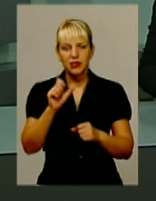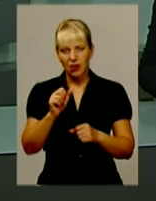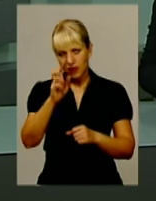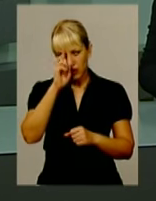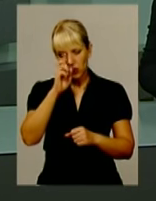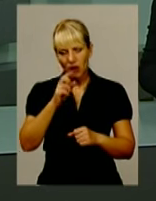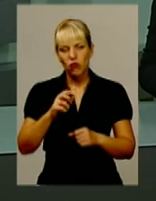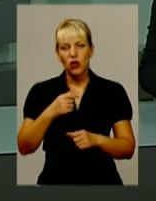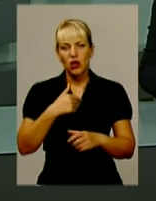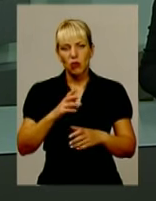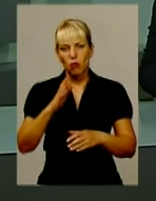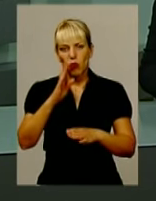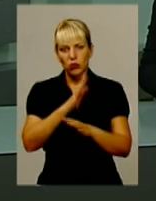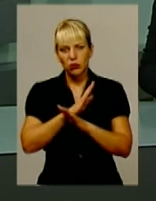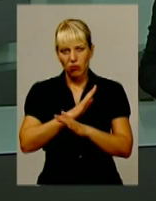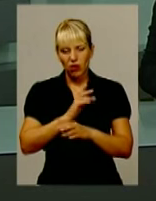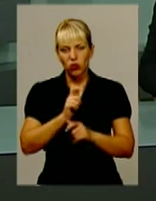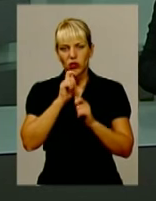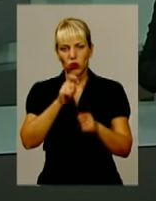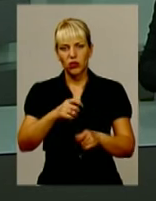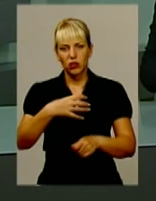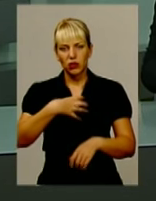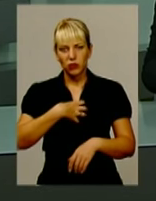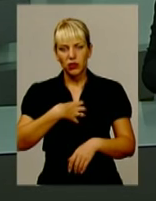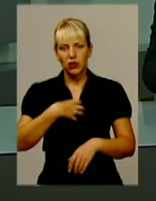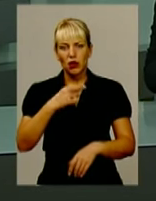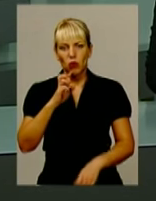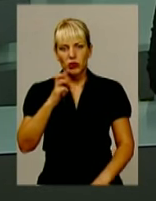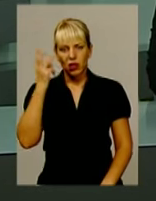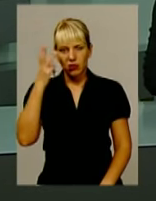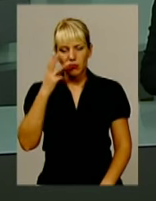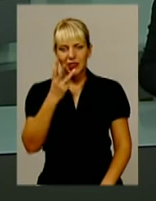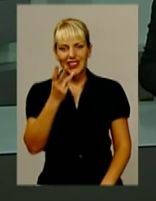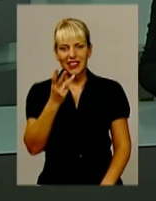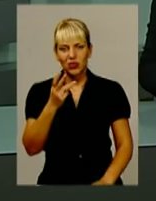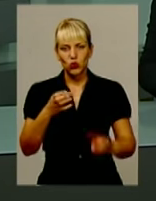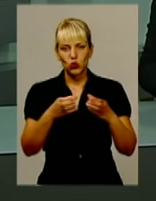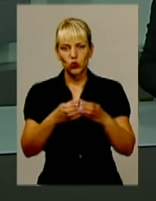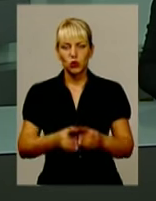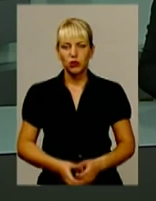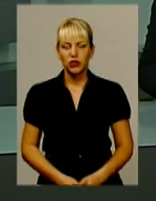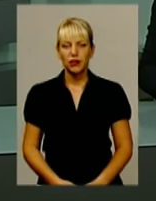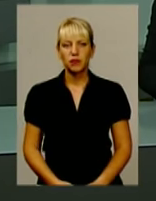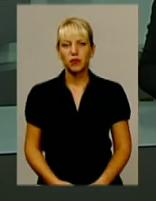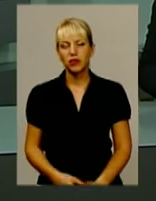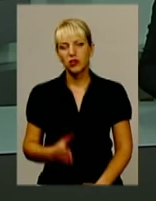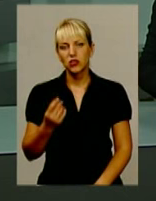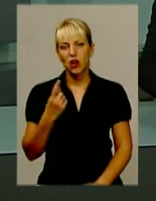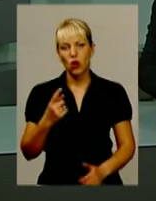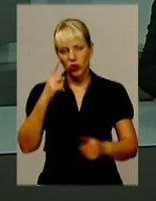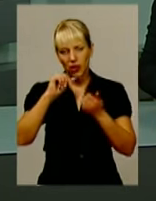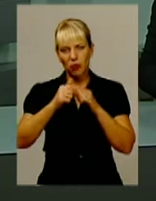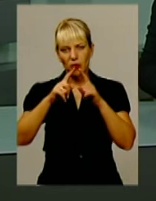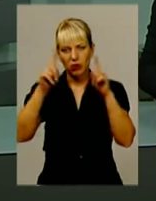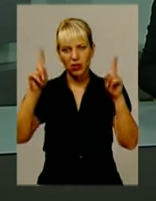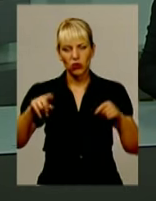Кушнірука посмертно нагородили орденом Богдана Хмельницького 3 ступеню. Ще одна меморіальна дошка цього разу